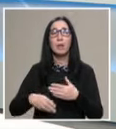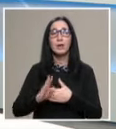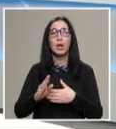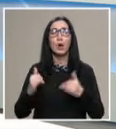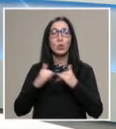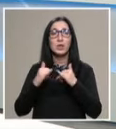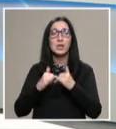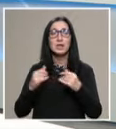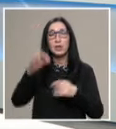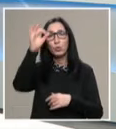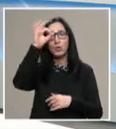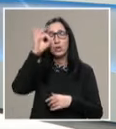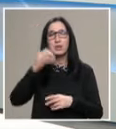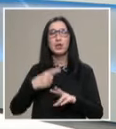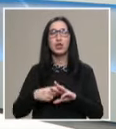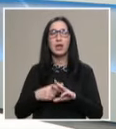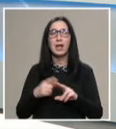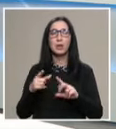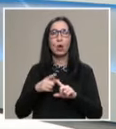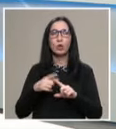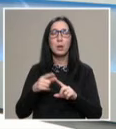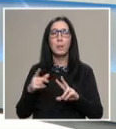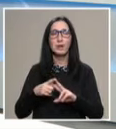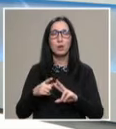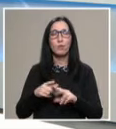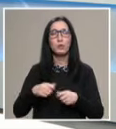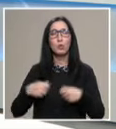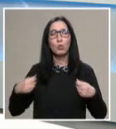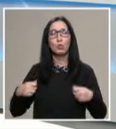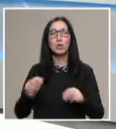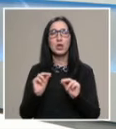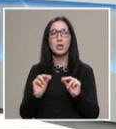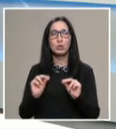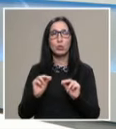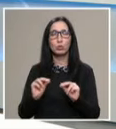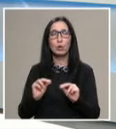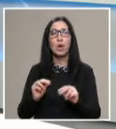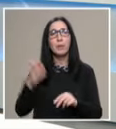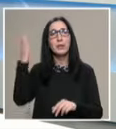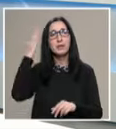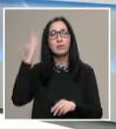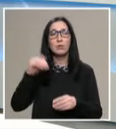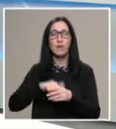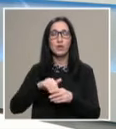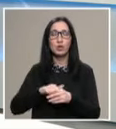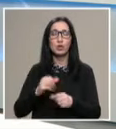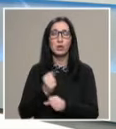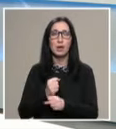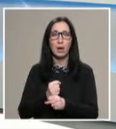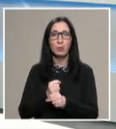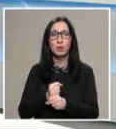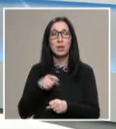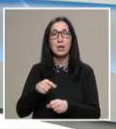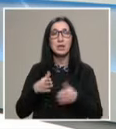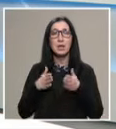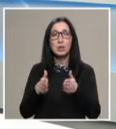русенски ученици Шихан Тони Петров. Дългогодишният главен инструктор по бойни изкуства в Министерството на вътрешните работи днес